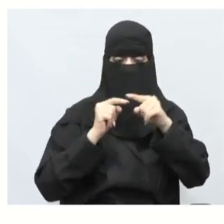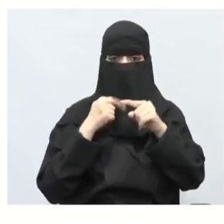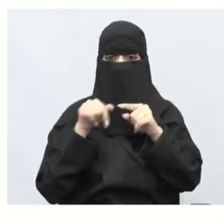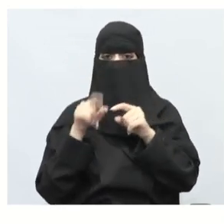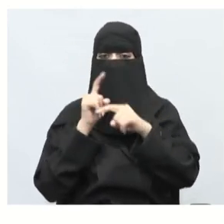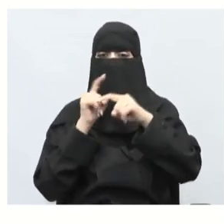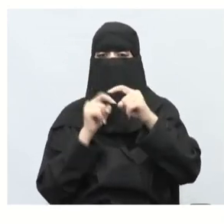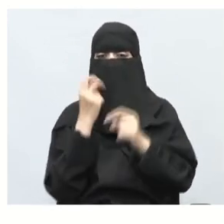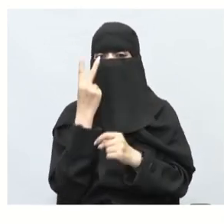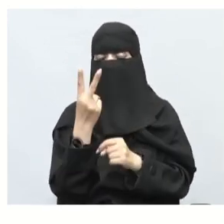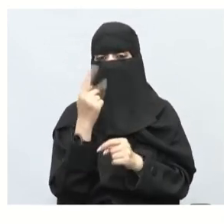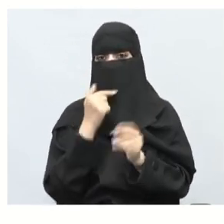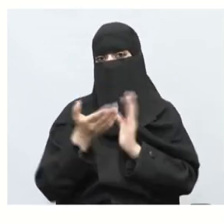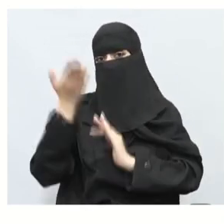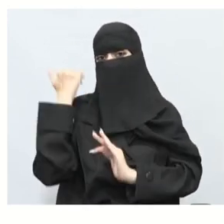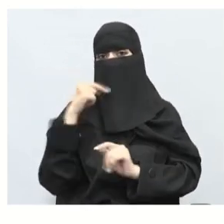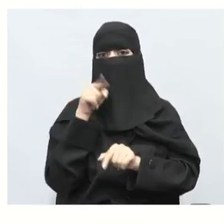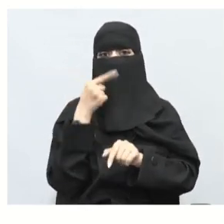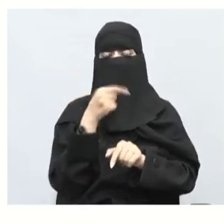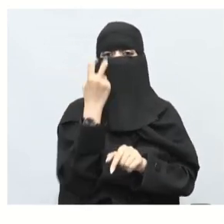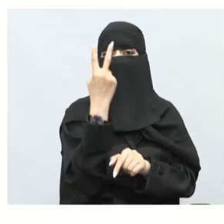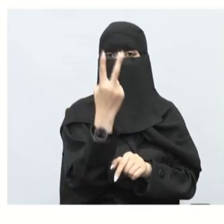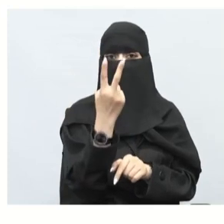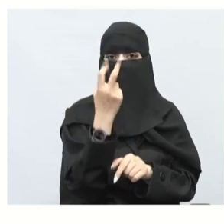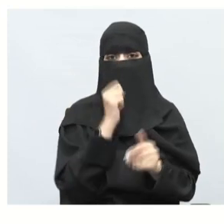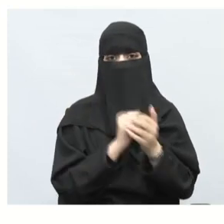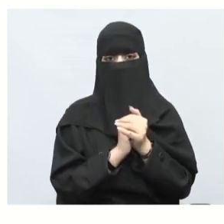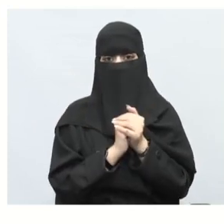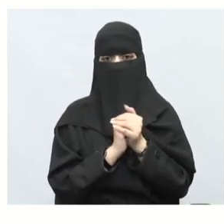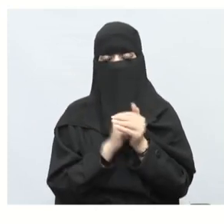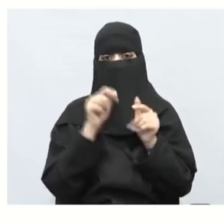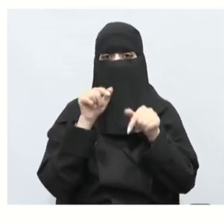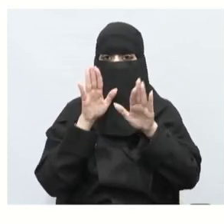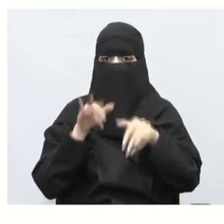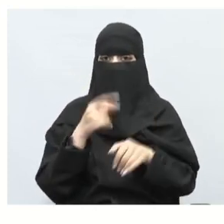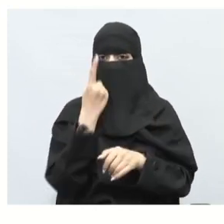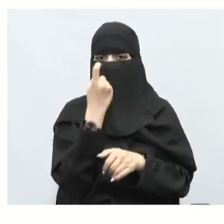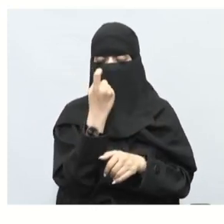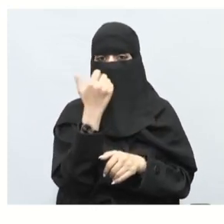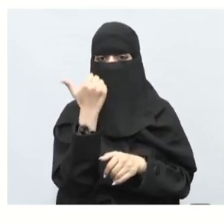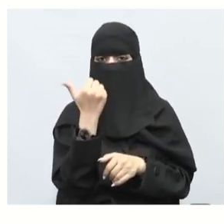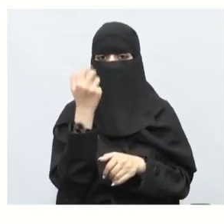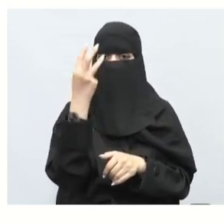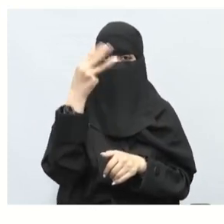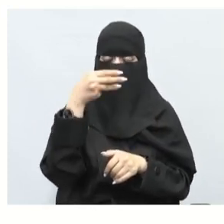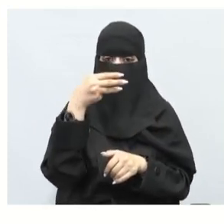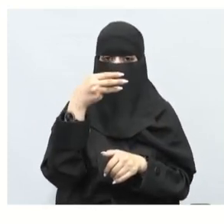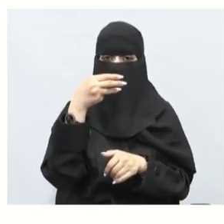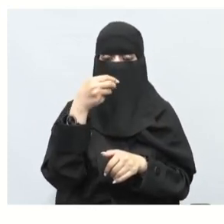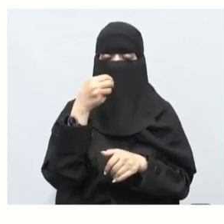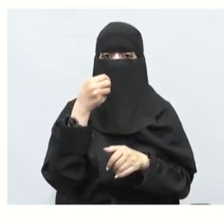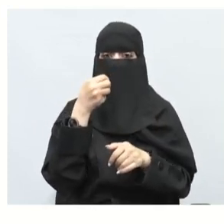لأنها قال السعرها بكم بريالين فأجي الآن مئة وستة وثلاثون لما آخذ نصفها